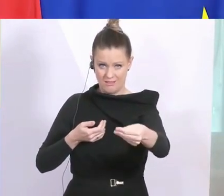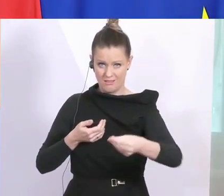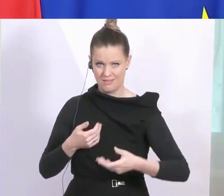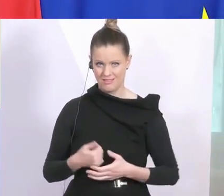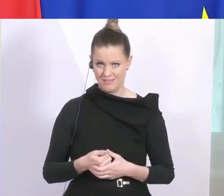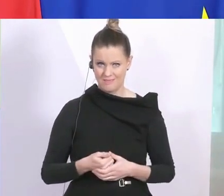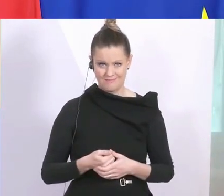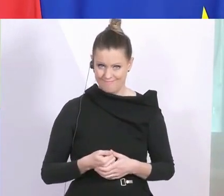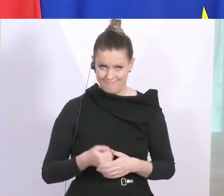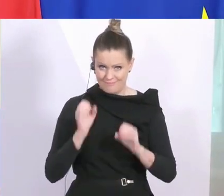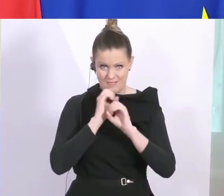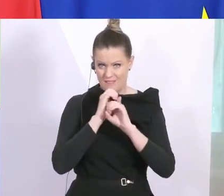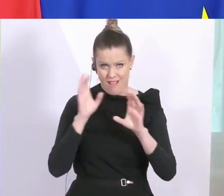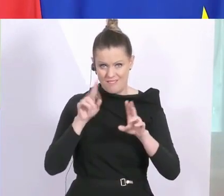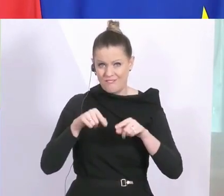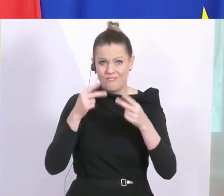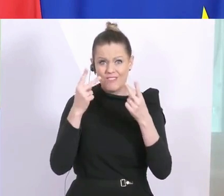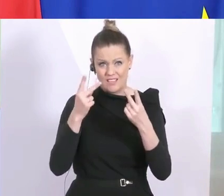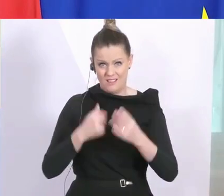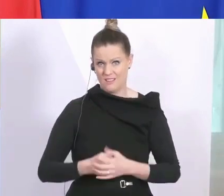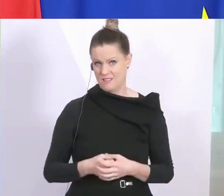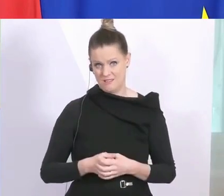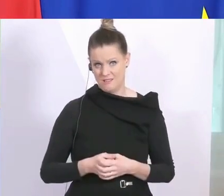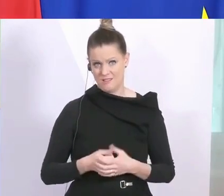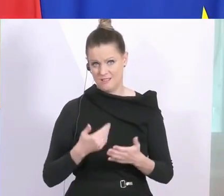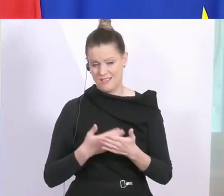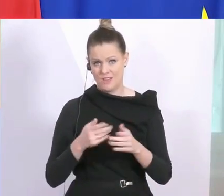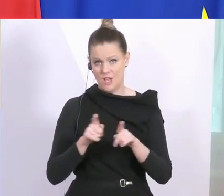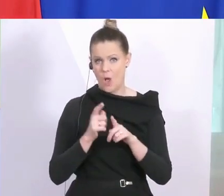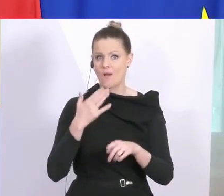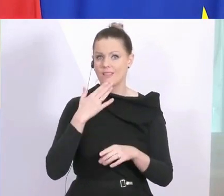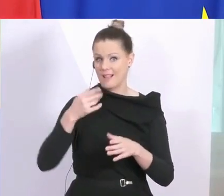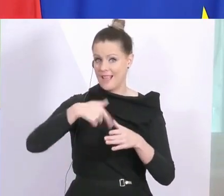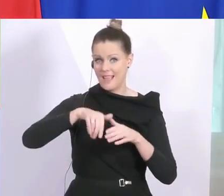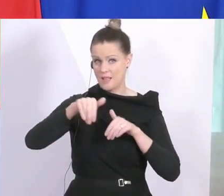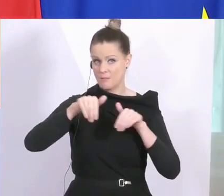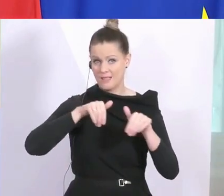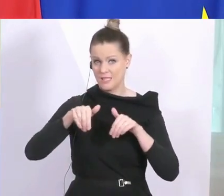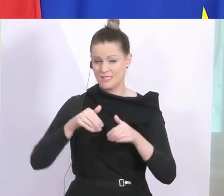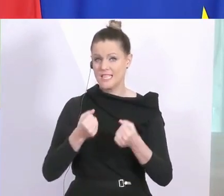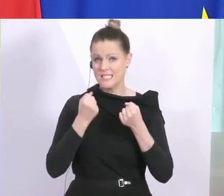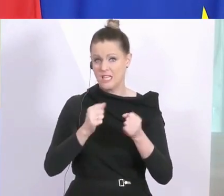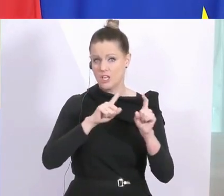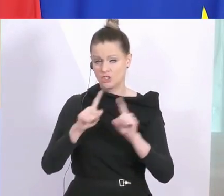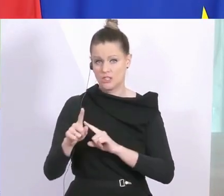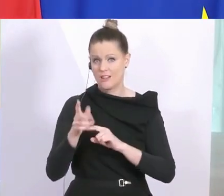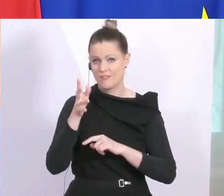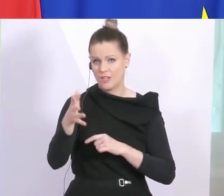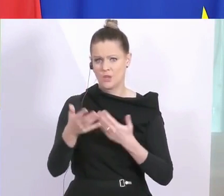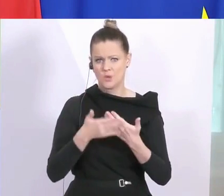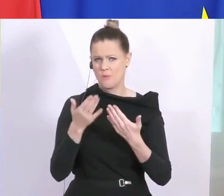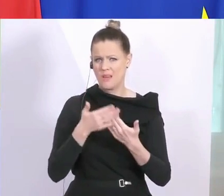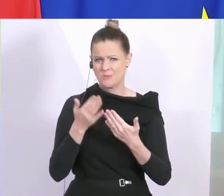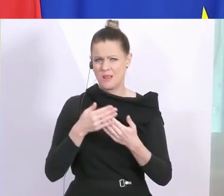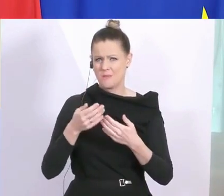Das ist ganz, ganz entscheidend. Und darüber hinaus, und da danke an den Innenminister, er auch sicherstellen wird, dass sich einfach solche Szenen wie